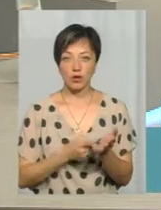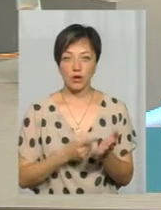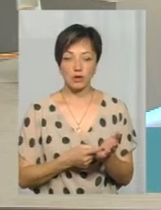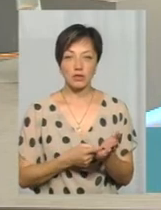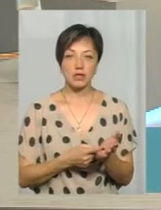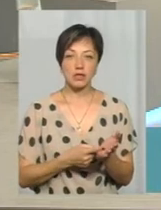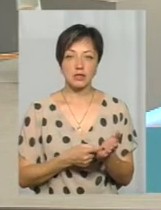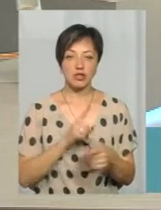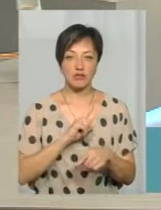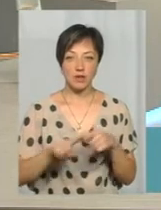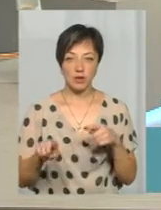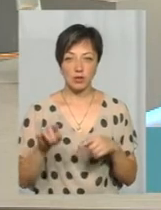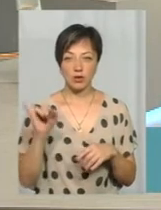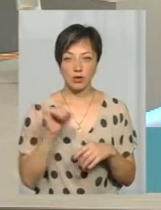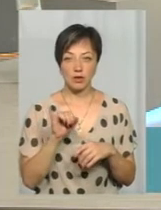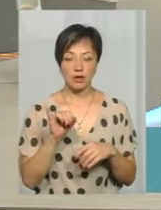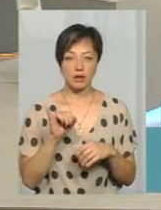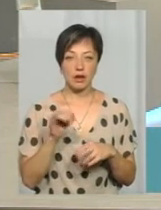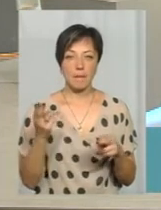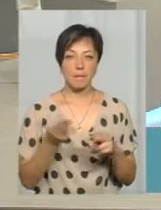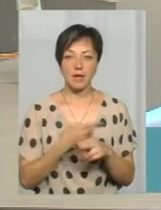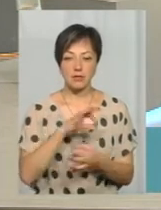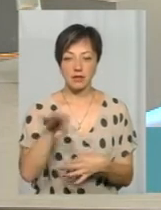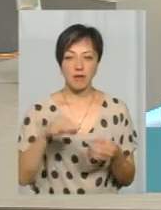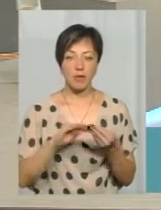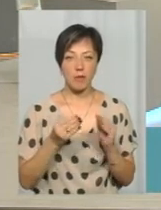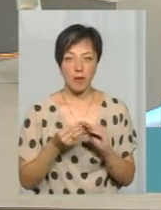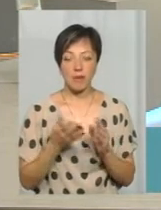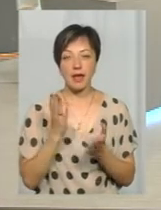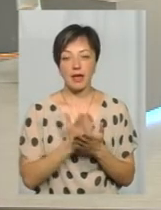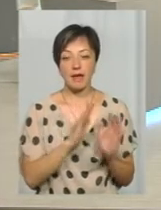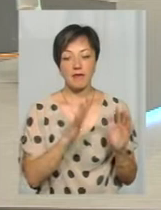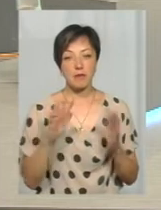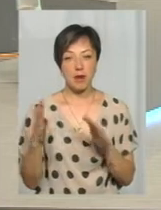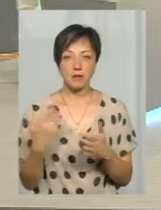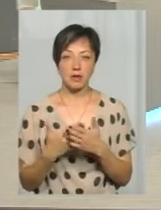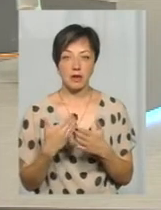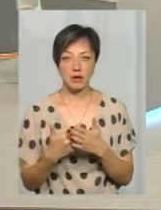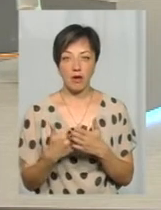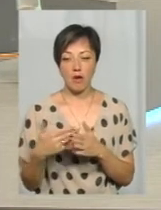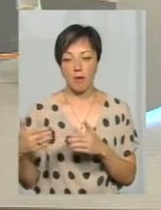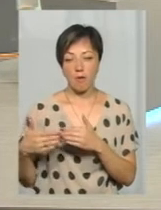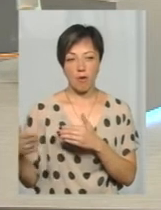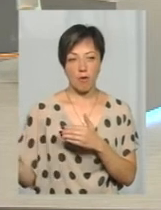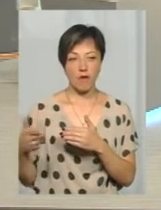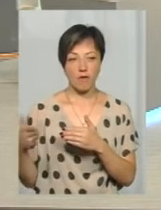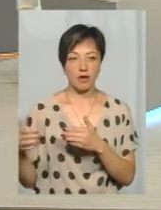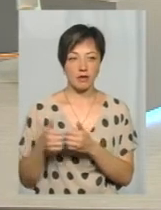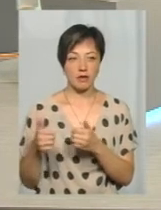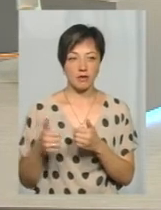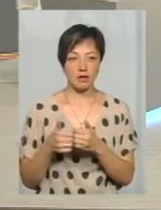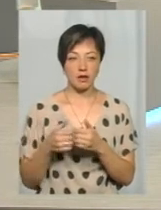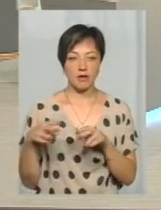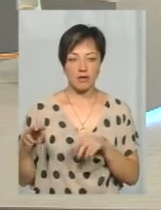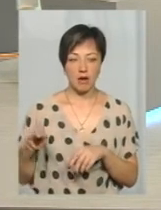дуже швидко і, скажімо, без зайвих проблем. Є випадки, коли, скажімо, боковий інтервал, тобто, рухаються попутно два